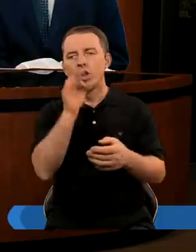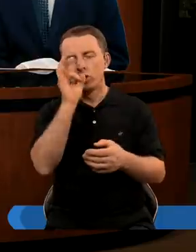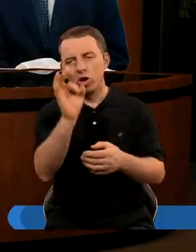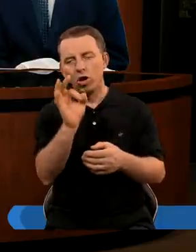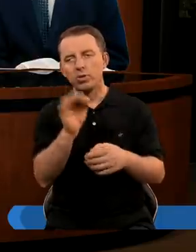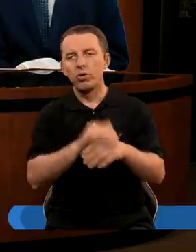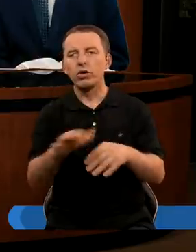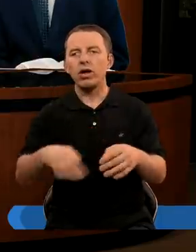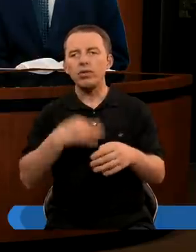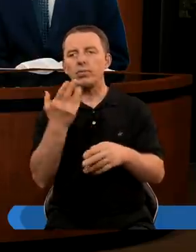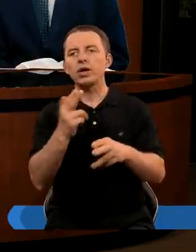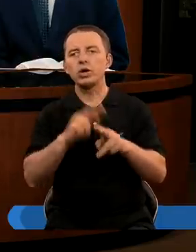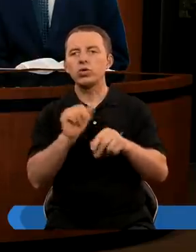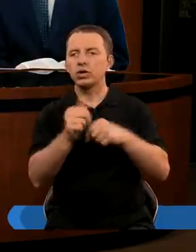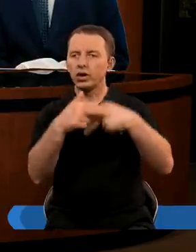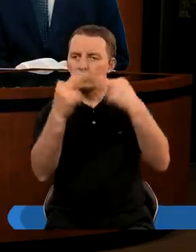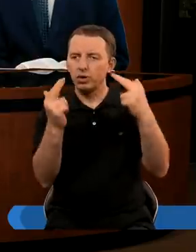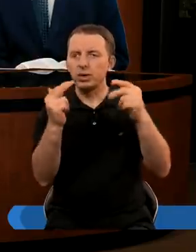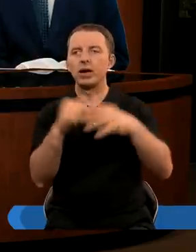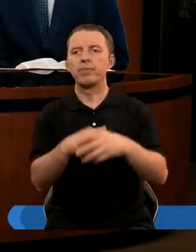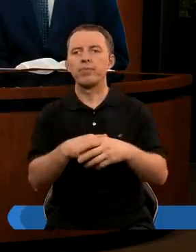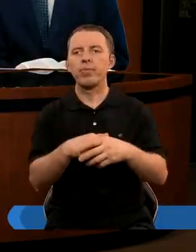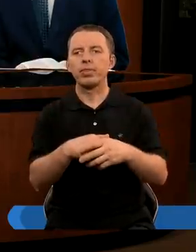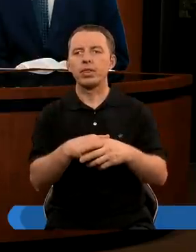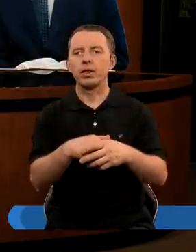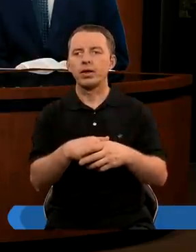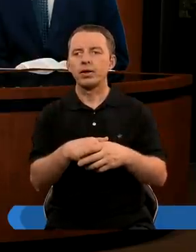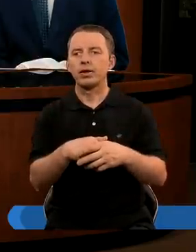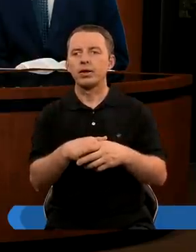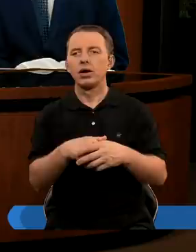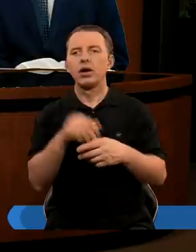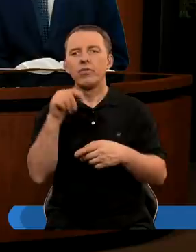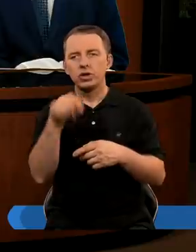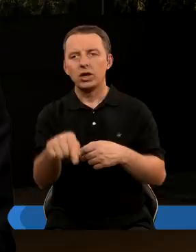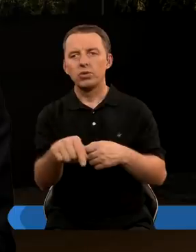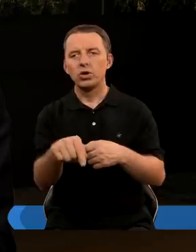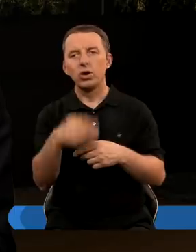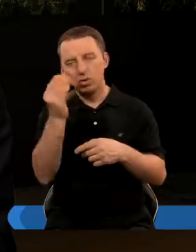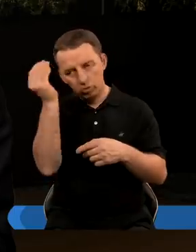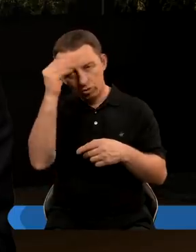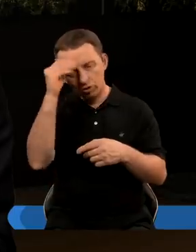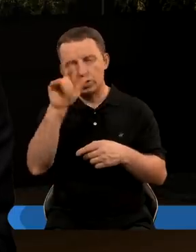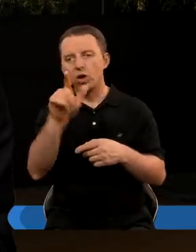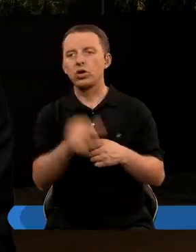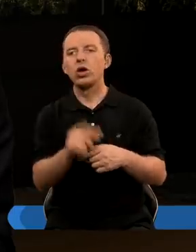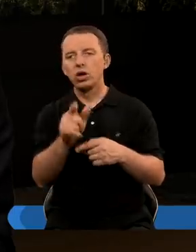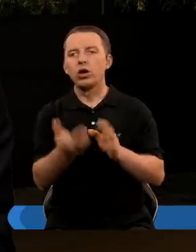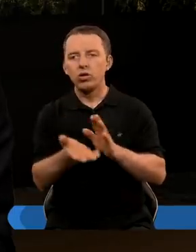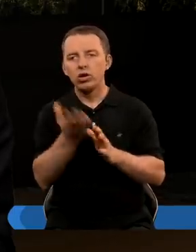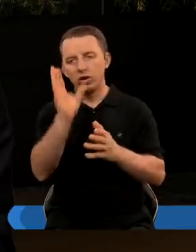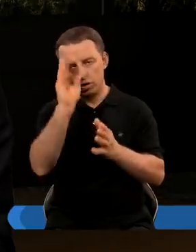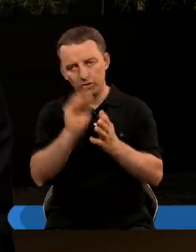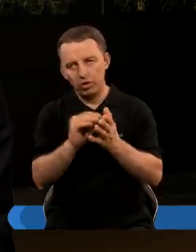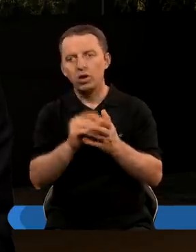Dobry łaskawy nasz Panie, który jesteś w niebie. W tym świecie możemy uczyć się o Tobie, nie tylko przez